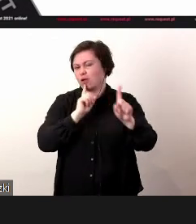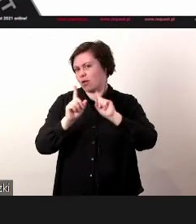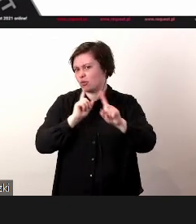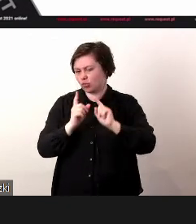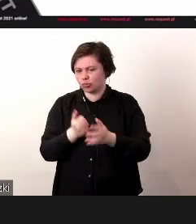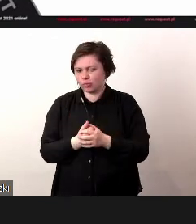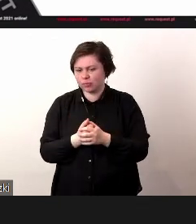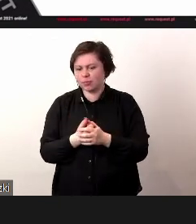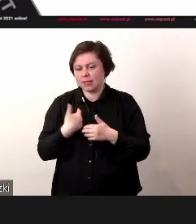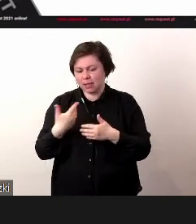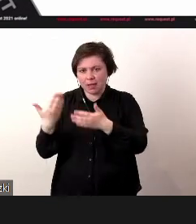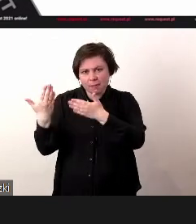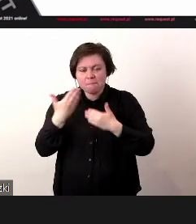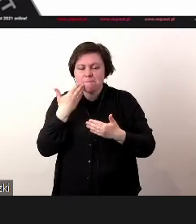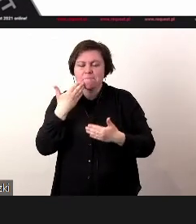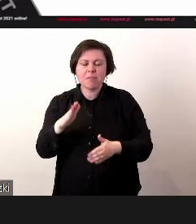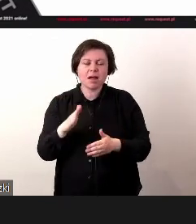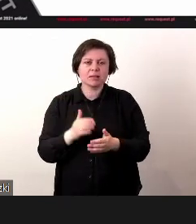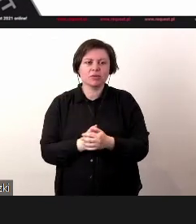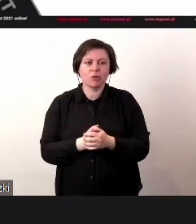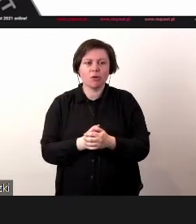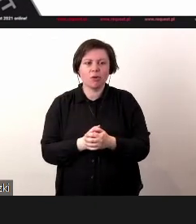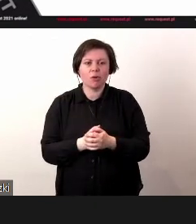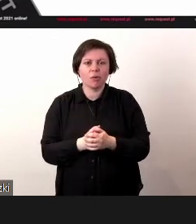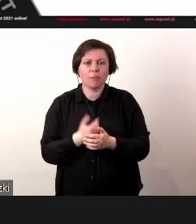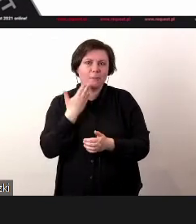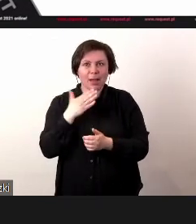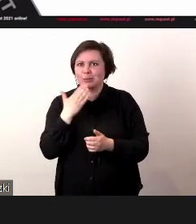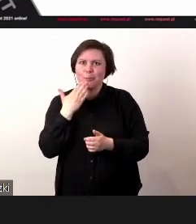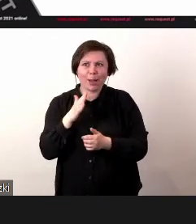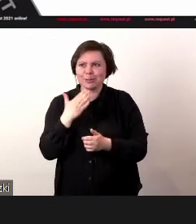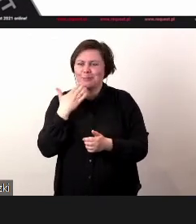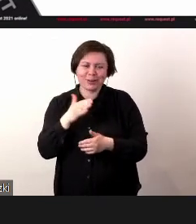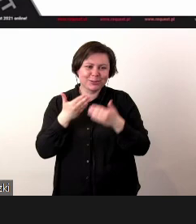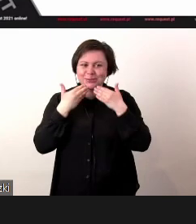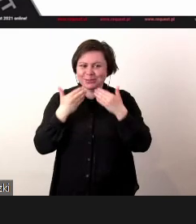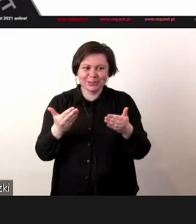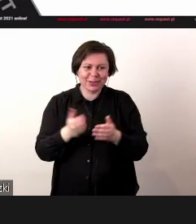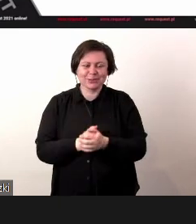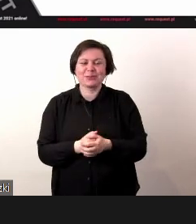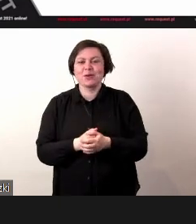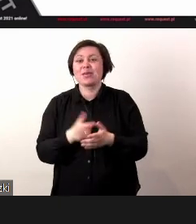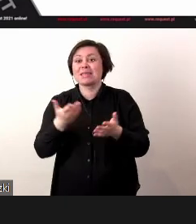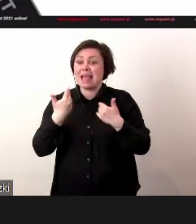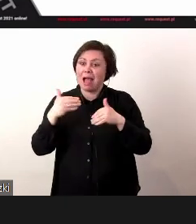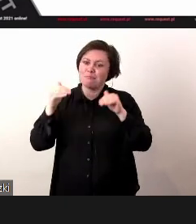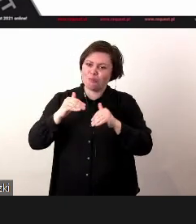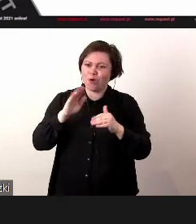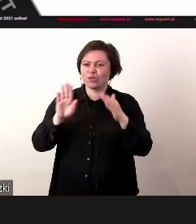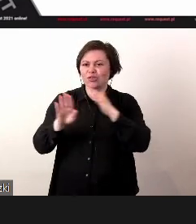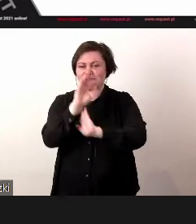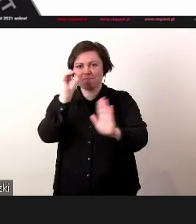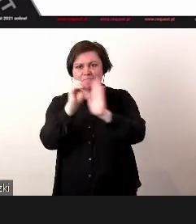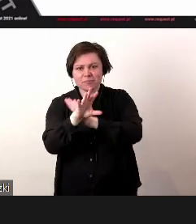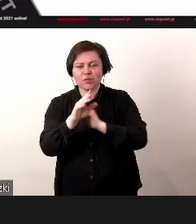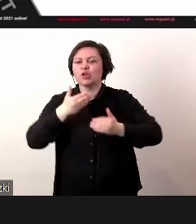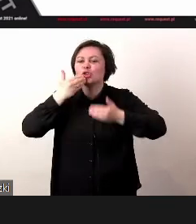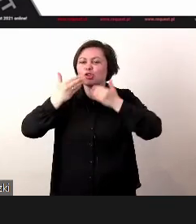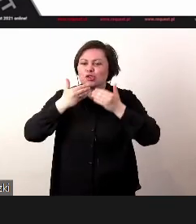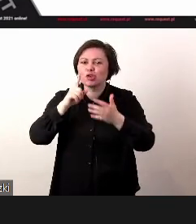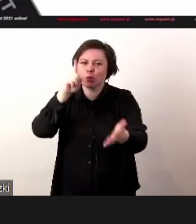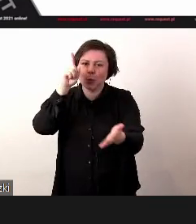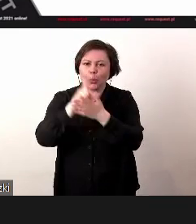wyglądają. Także ja bardzo, bardzo, bardzo, bardzo, bardzo dziękuję za możliwość prezentacji i życzę